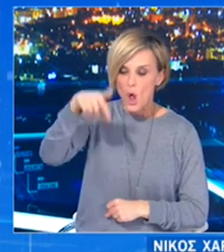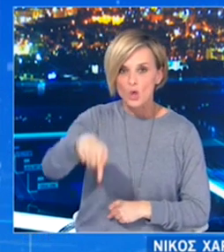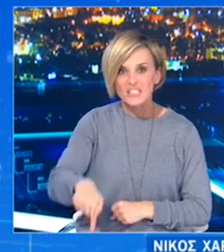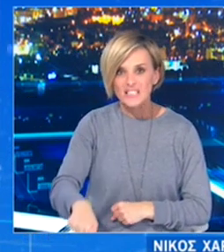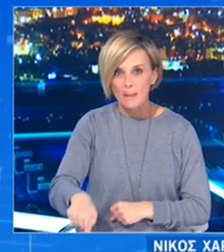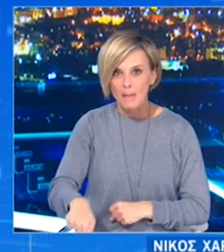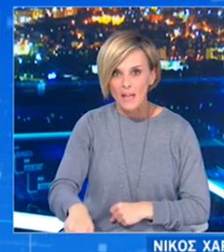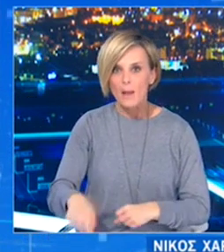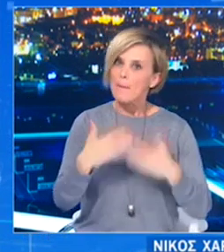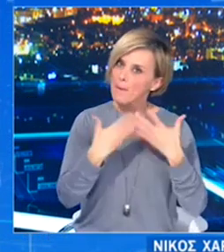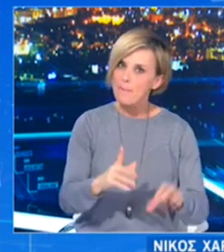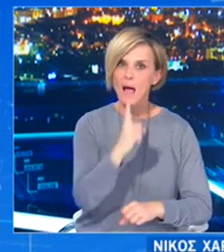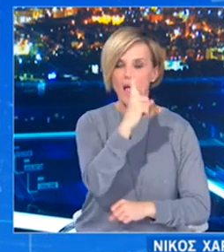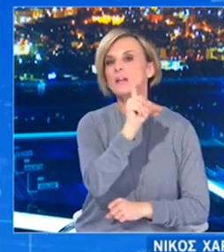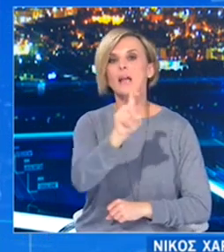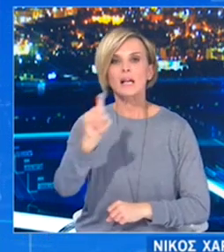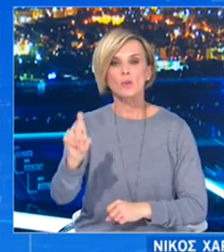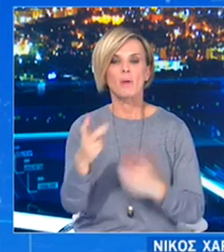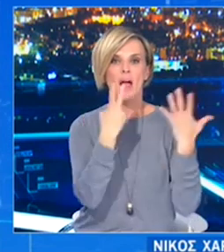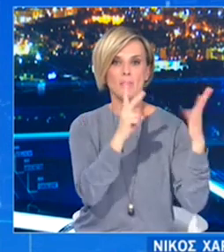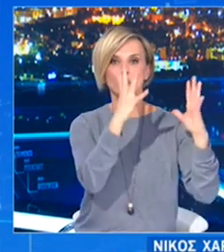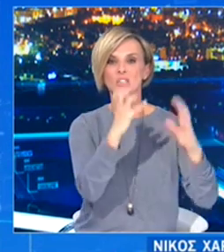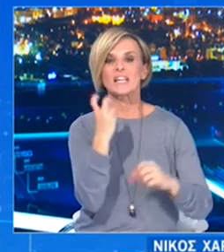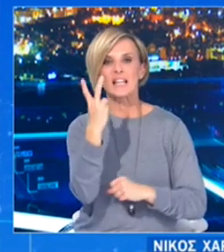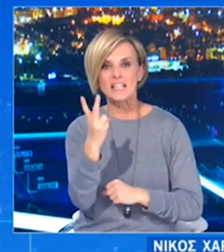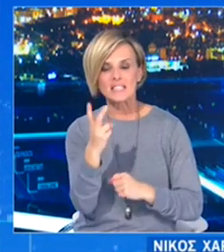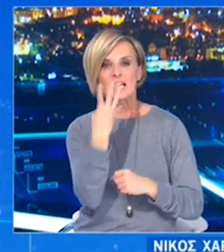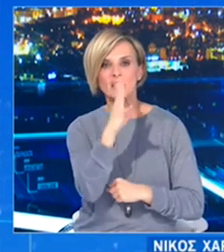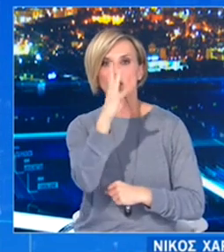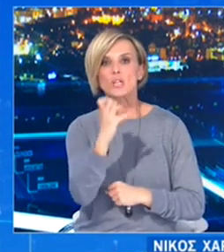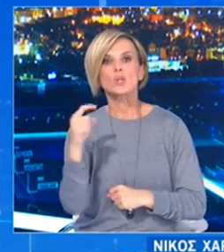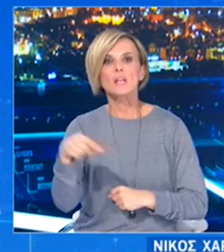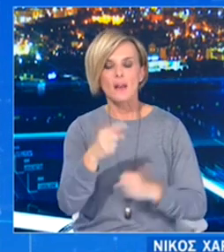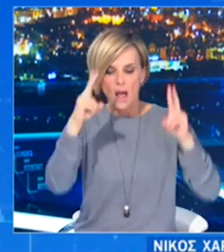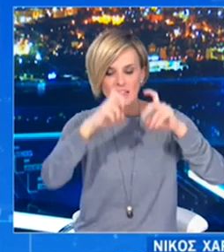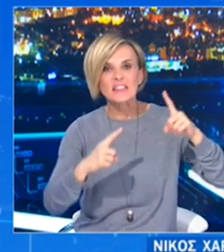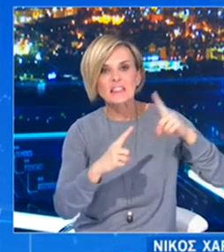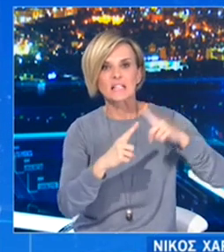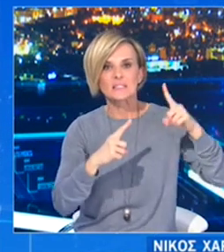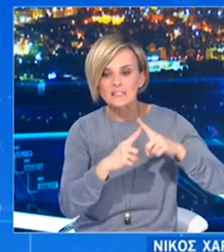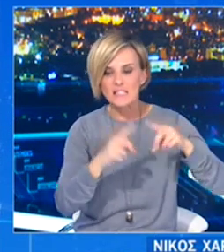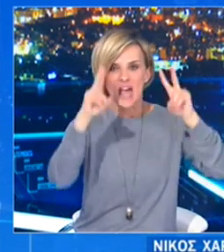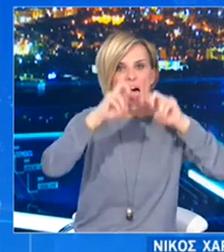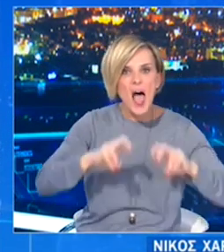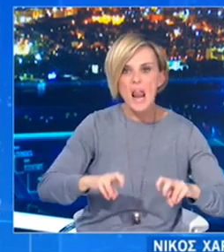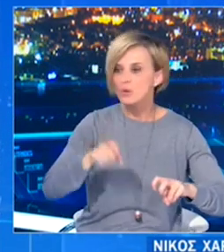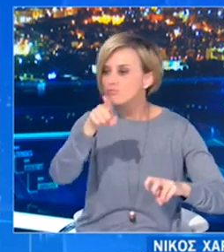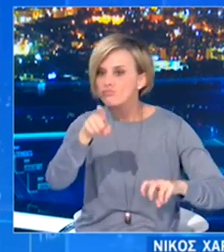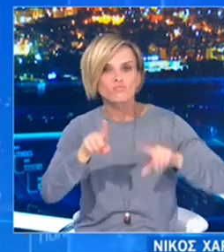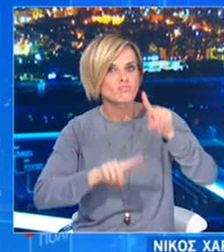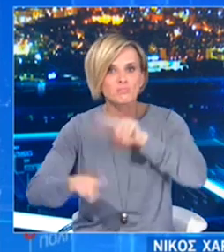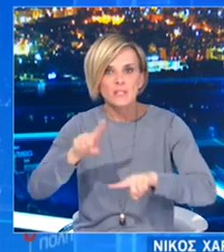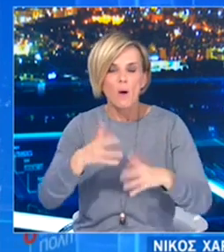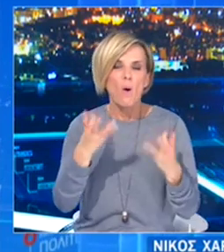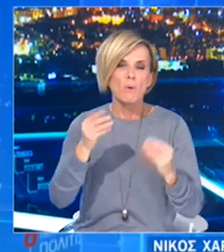.783.429 έλεγχοι σχετικά με την τήρηση των μέτρων. Στο πλαίσιο των έλεγχων αυτών έχουν εντοπιστεί